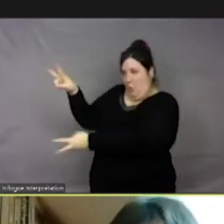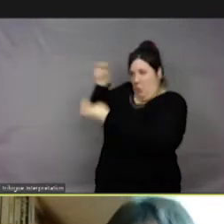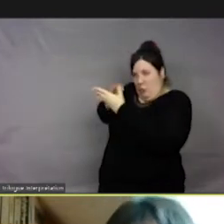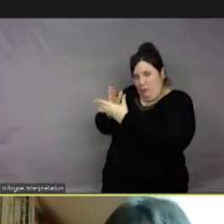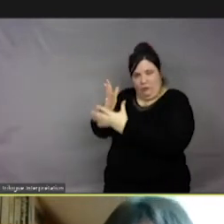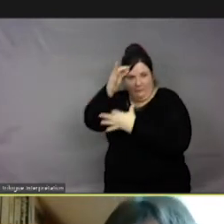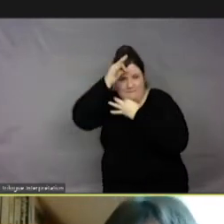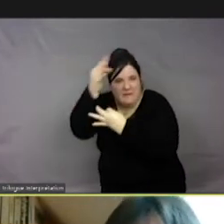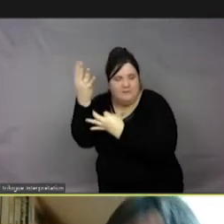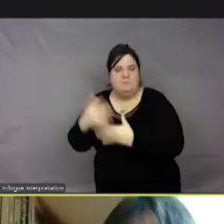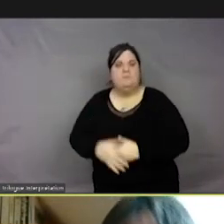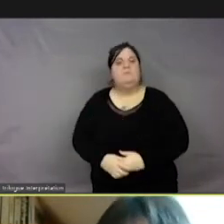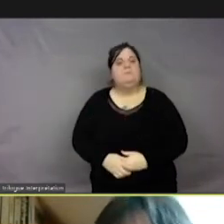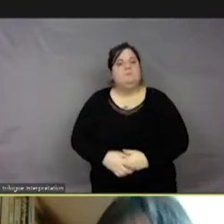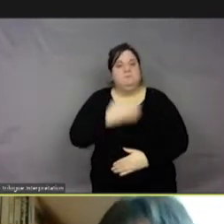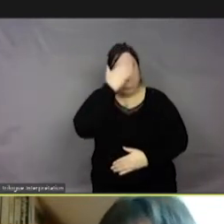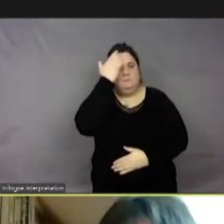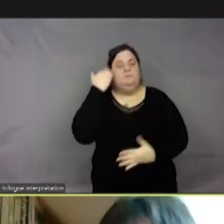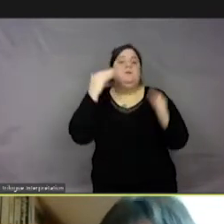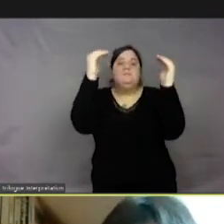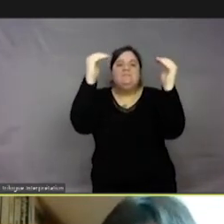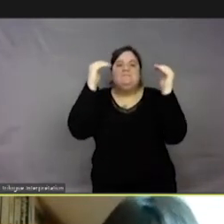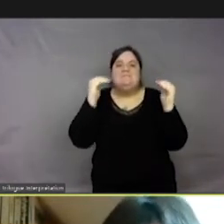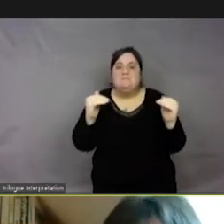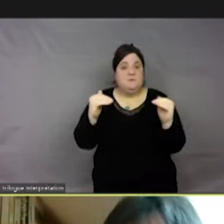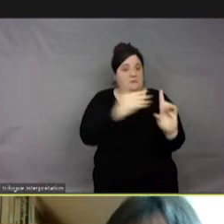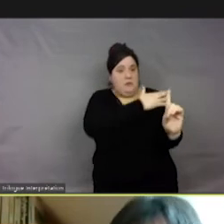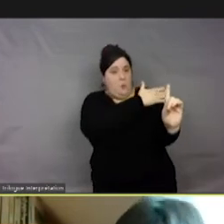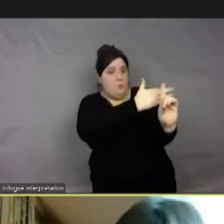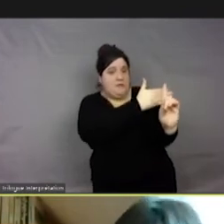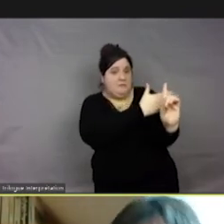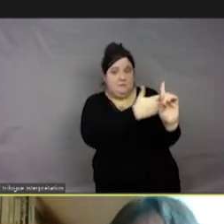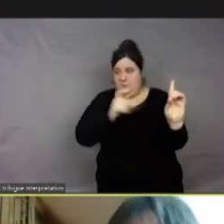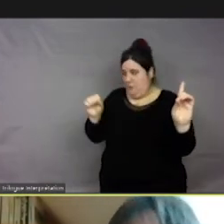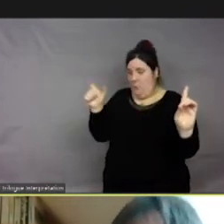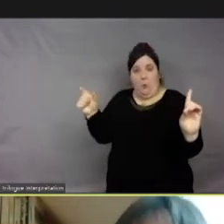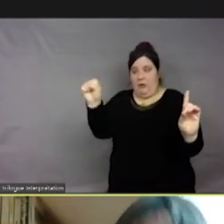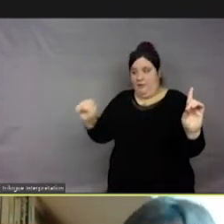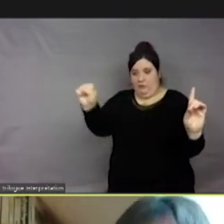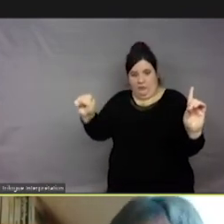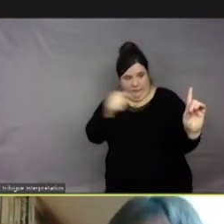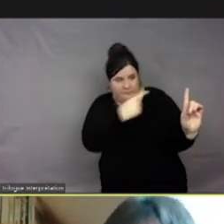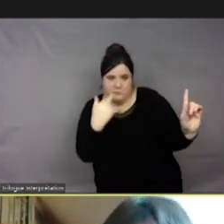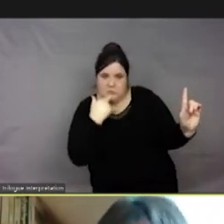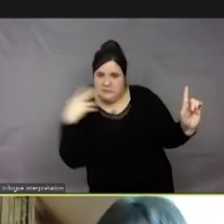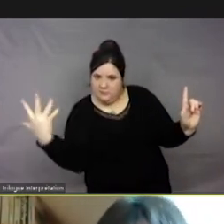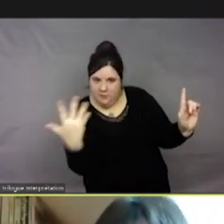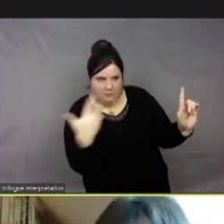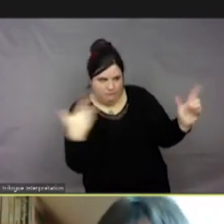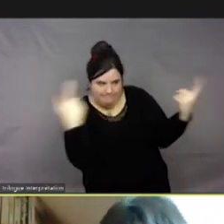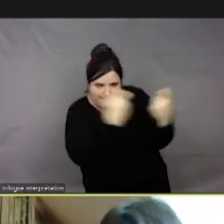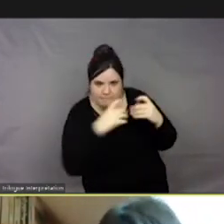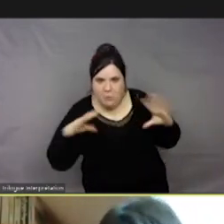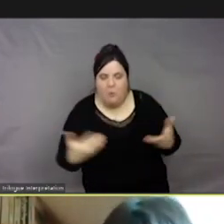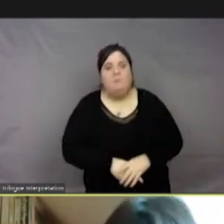voir un petit peu où se retrouve contextuellement parlant le mot « sentience », pourquoi il est important de bien le traduire dans toutes les